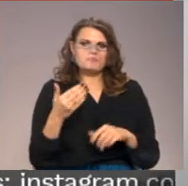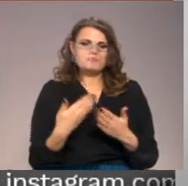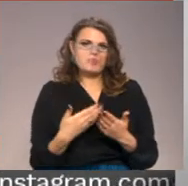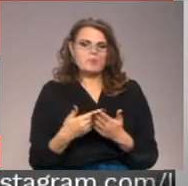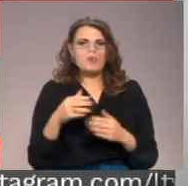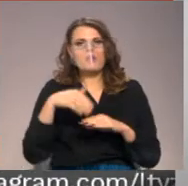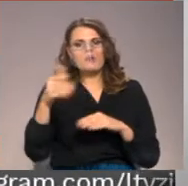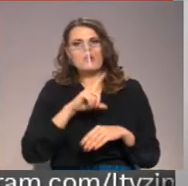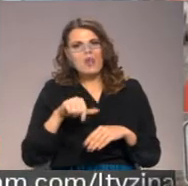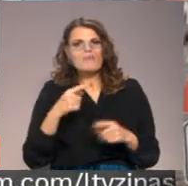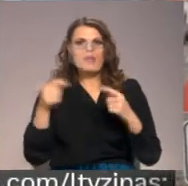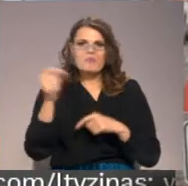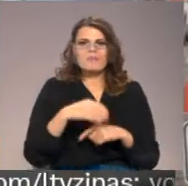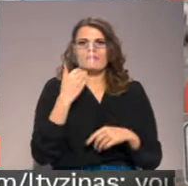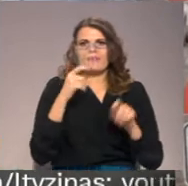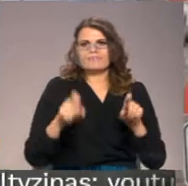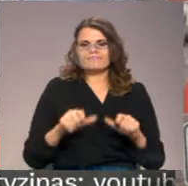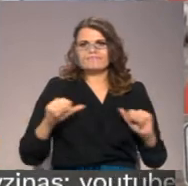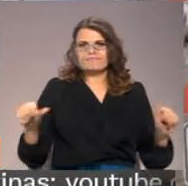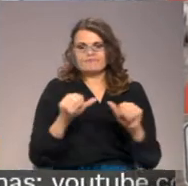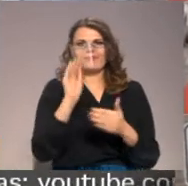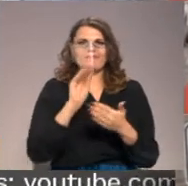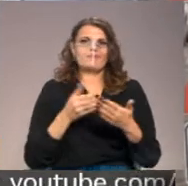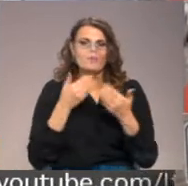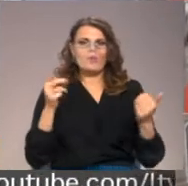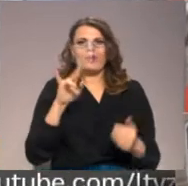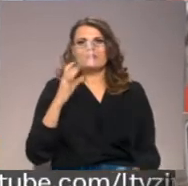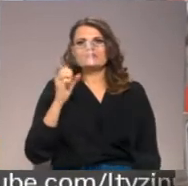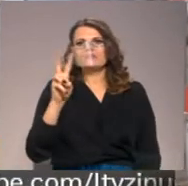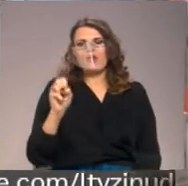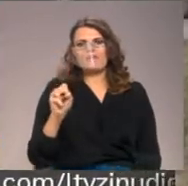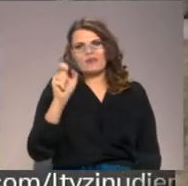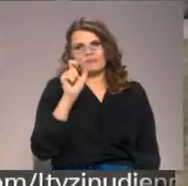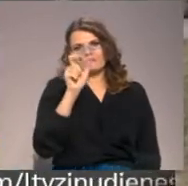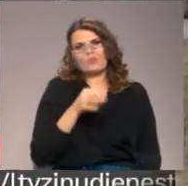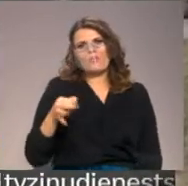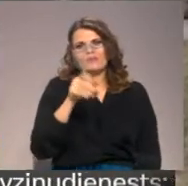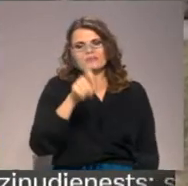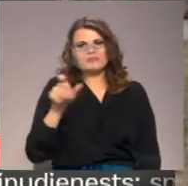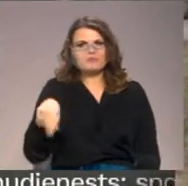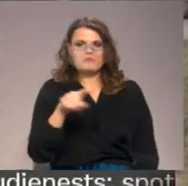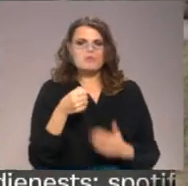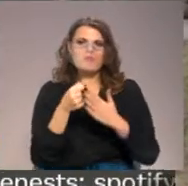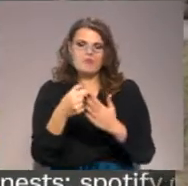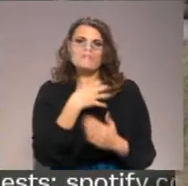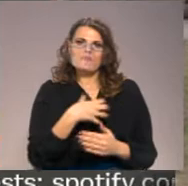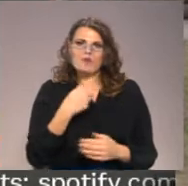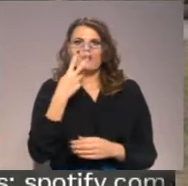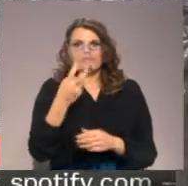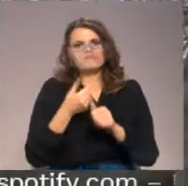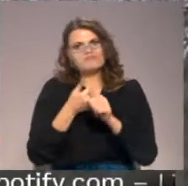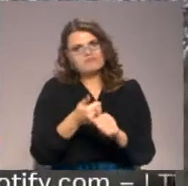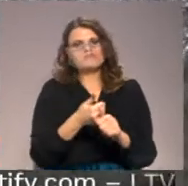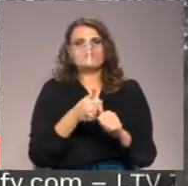kārpus Latvijas robežām. Rūcaus novadiet dzīvotāji, kur dzīvo tieši Latvijas lietuvas robežas stumā, lielākotis atbalstu pastiprināt robežu